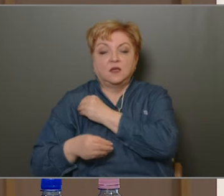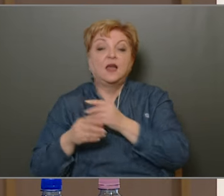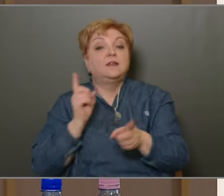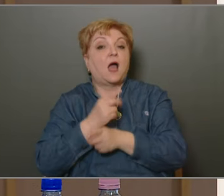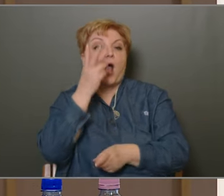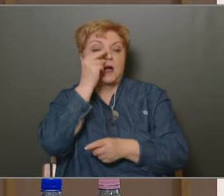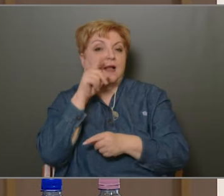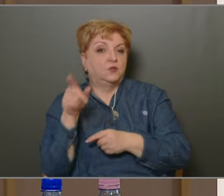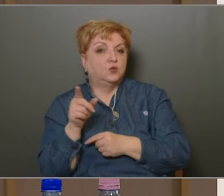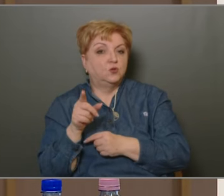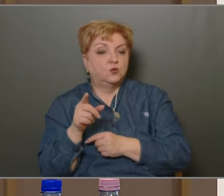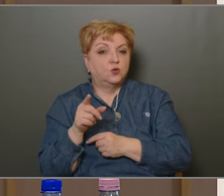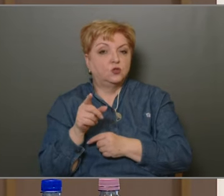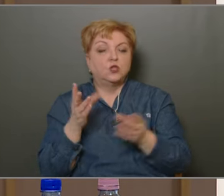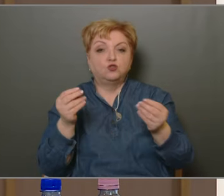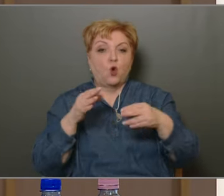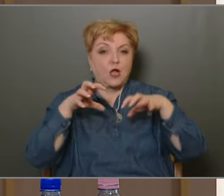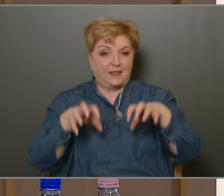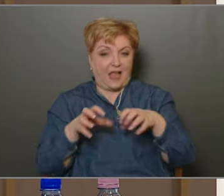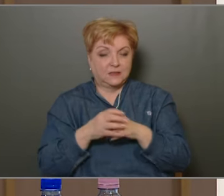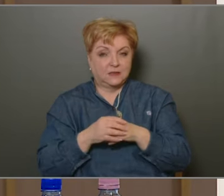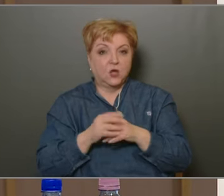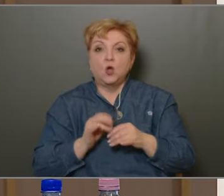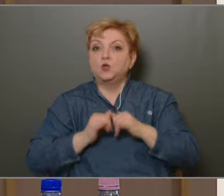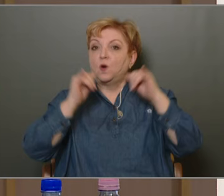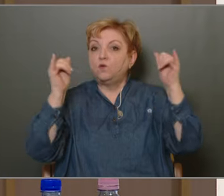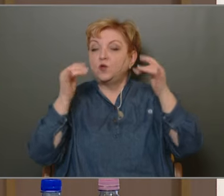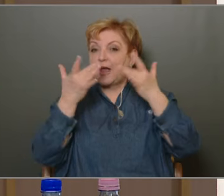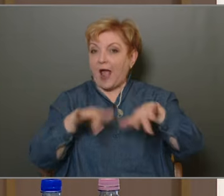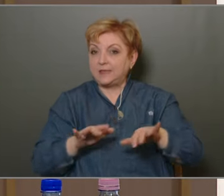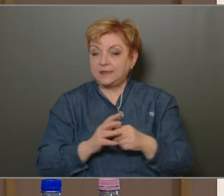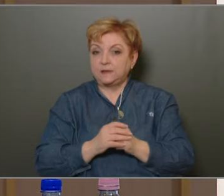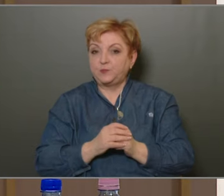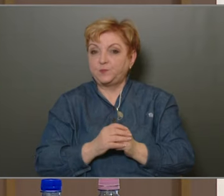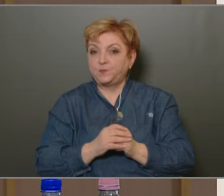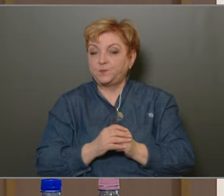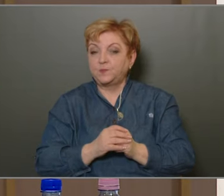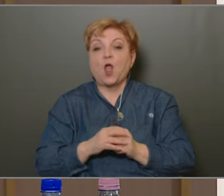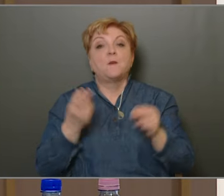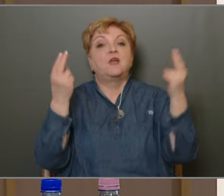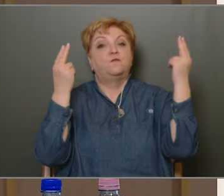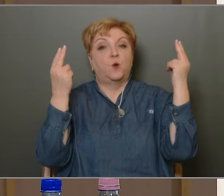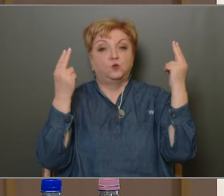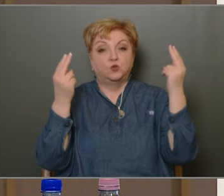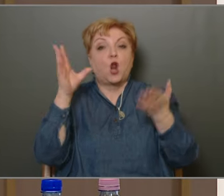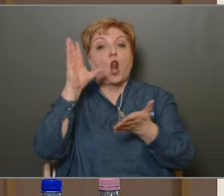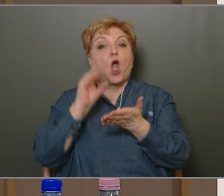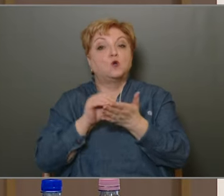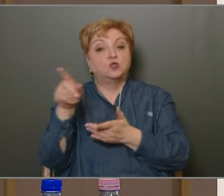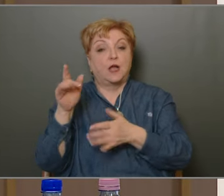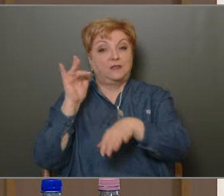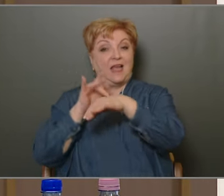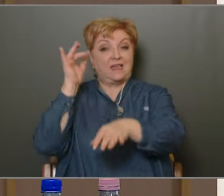rendőrség nagyon sokat tesz, hogy javuljon a helyzet Ami fontos, és a lakosságot nagyon